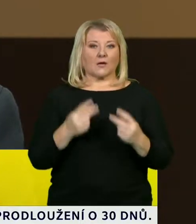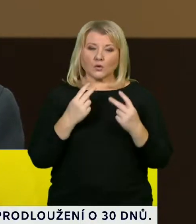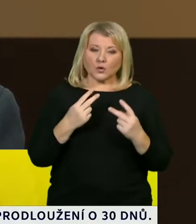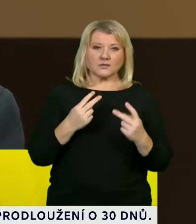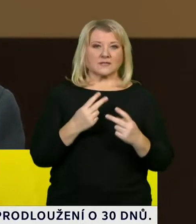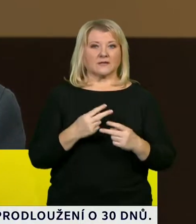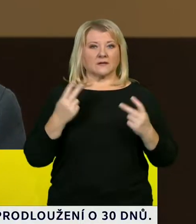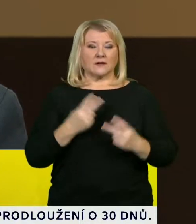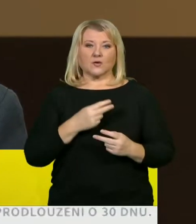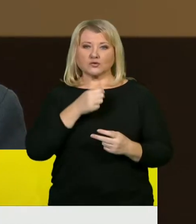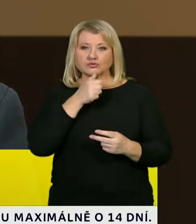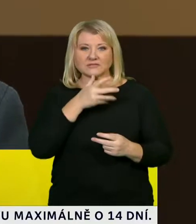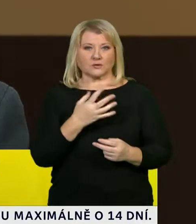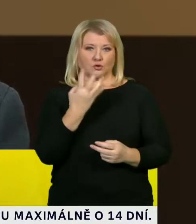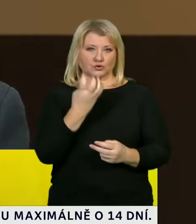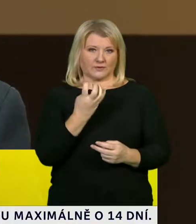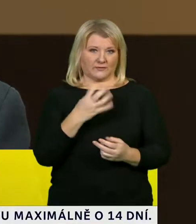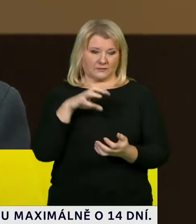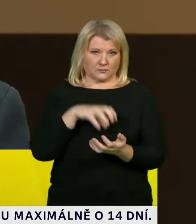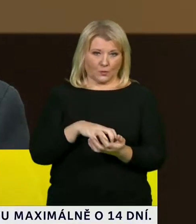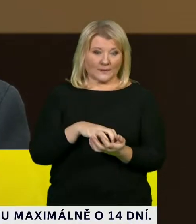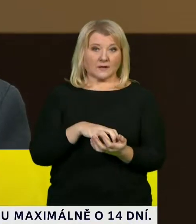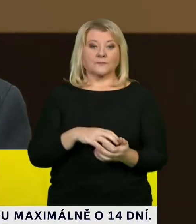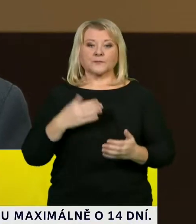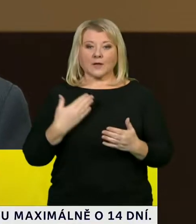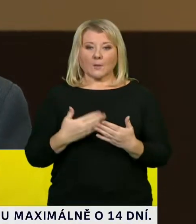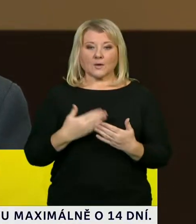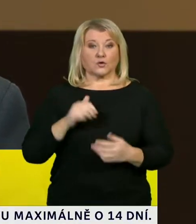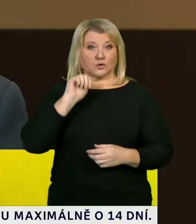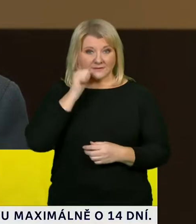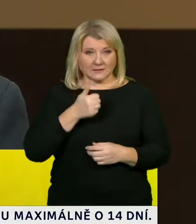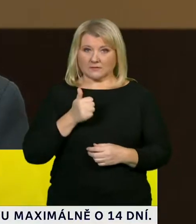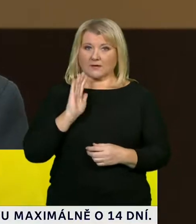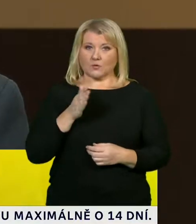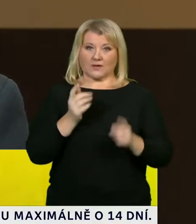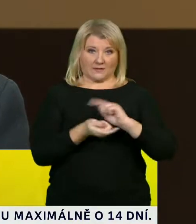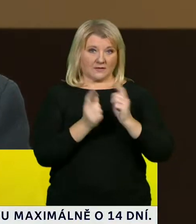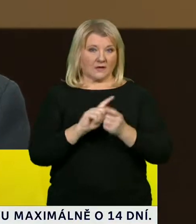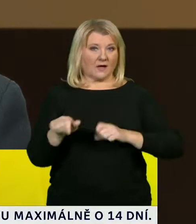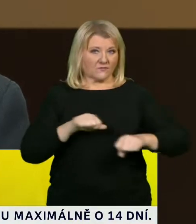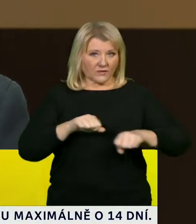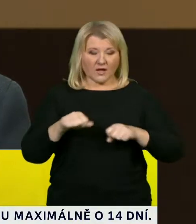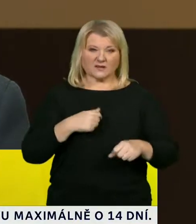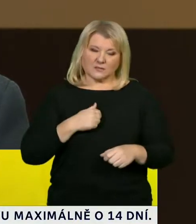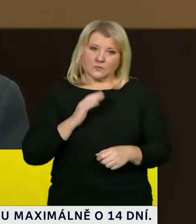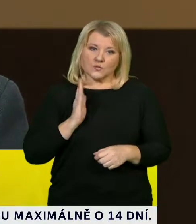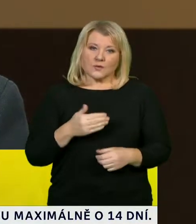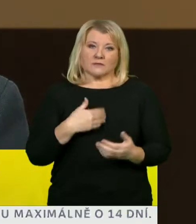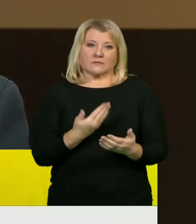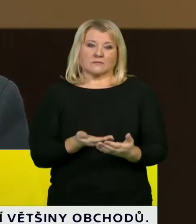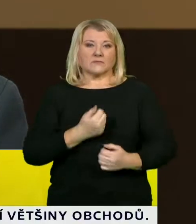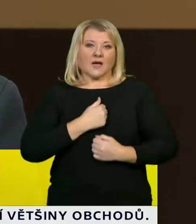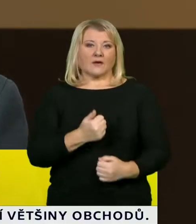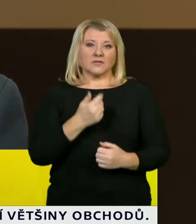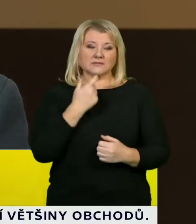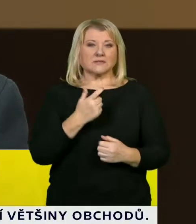rizika číslo 4. A proto zítra na jednání vlády budeme navrhovat, aby od pondělí